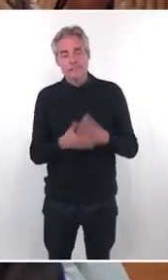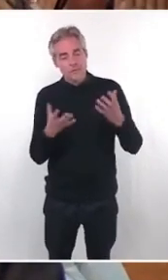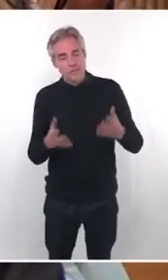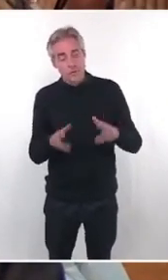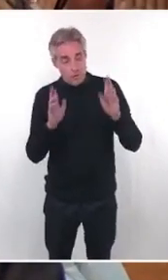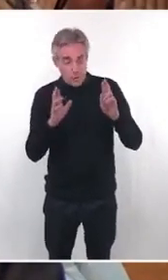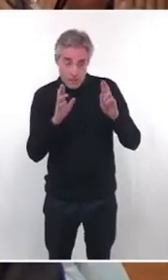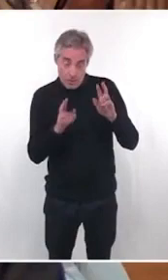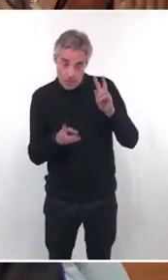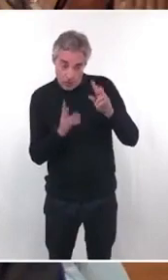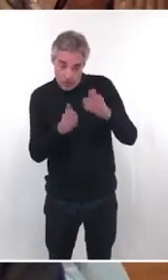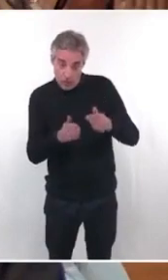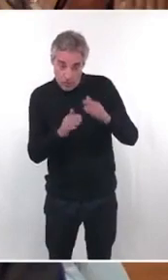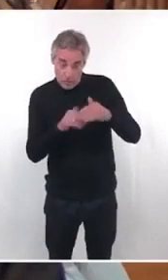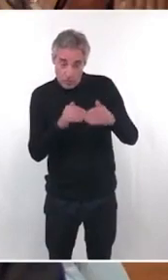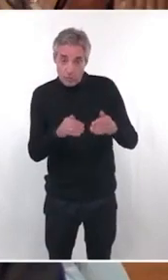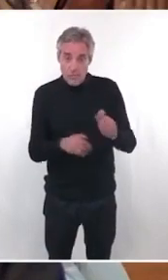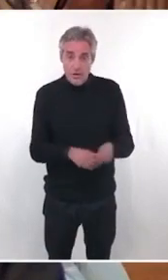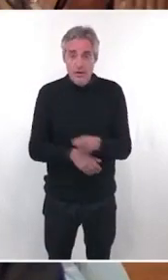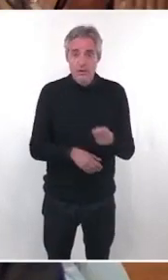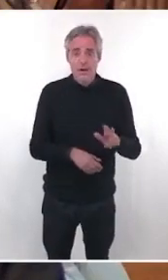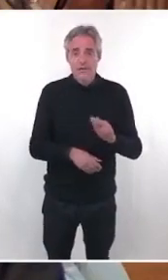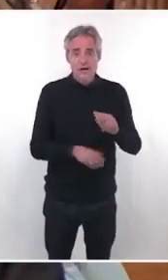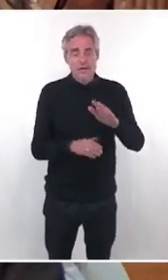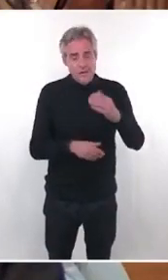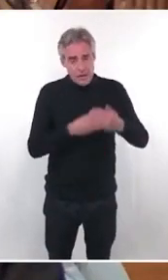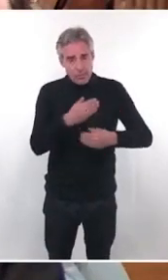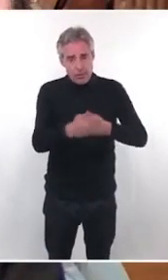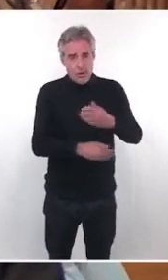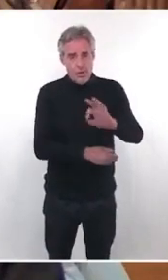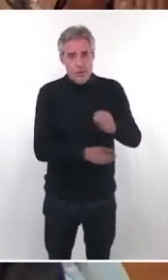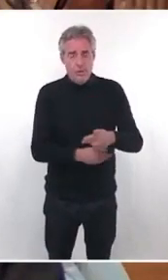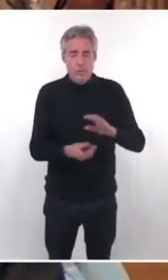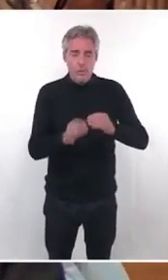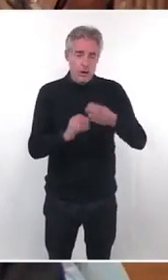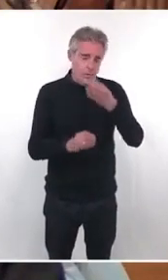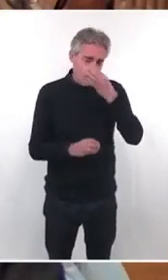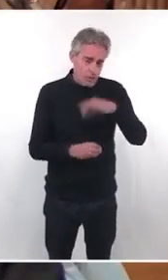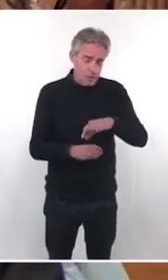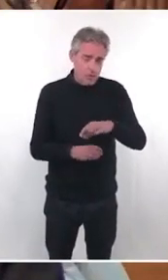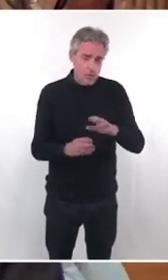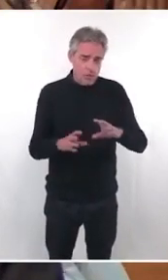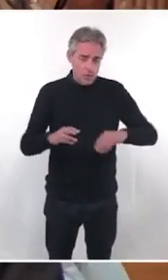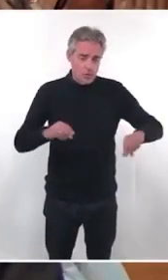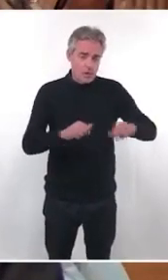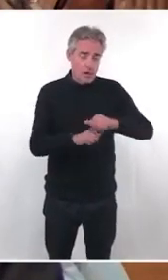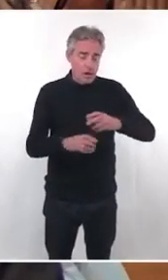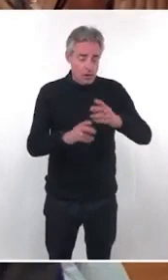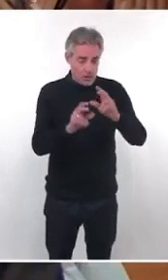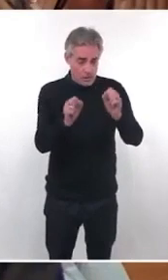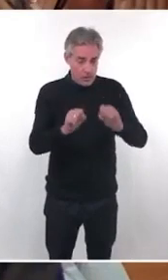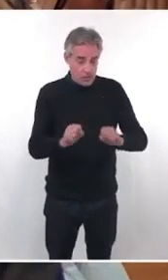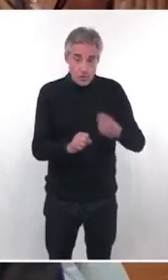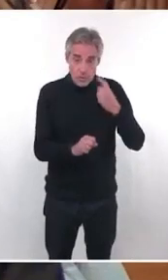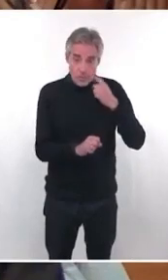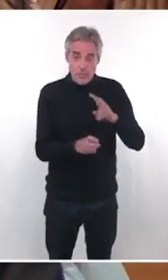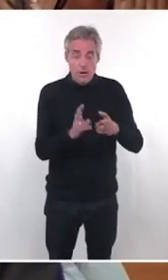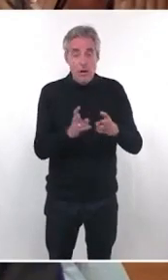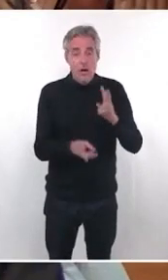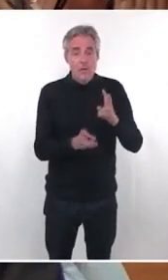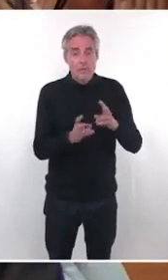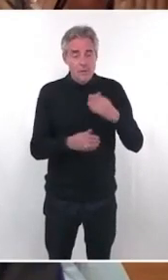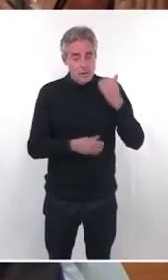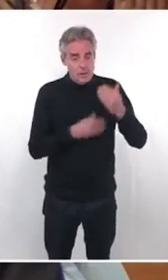est toujours attentif à ça, est-ce que ça avance ? Il y eu des questions de pollution du terrain qui ont été réglées, je pense, donc maintenant on doit pouvoir